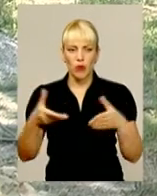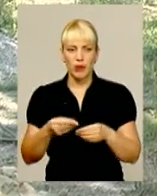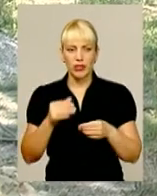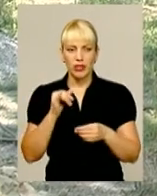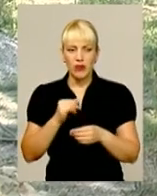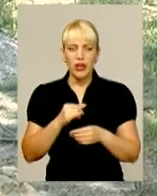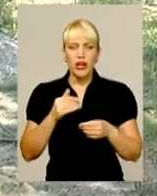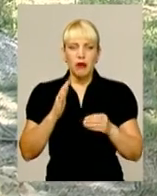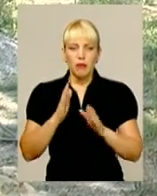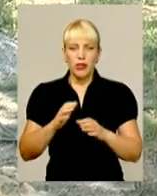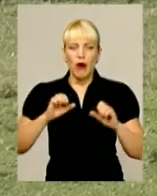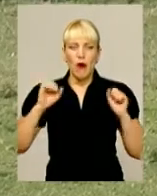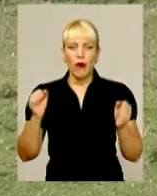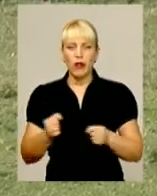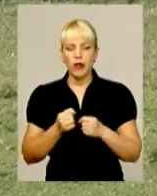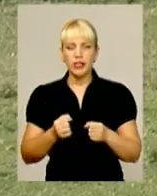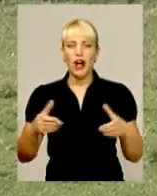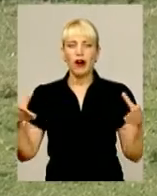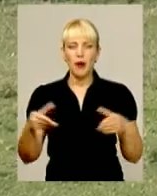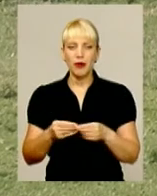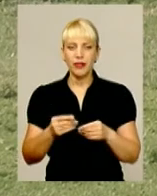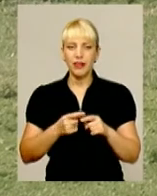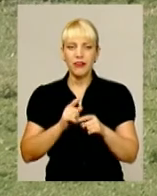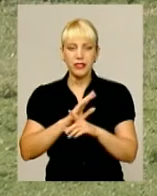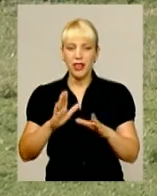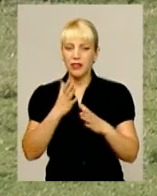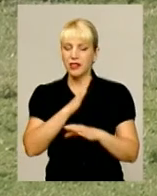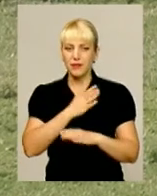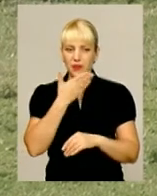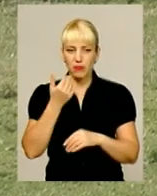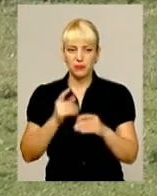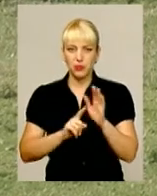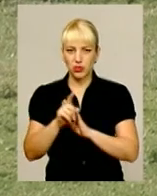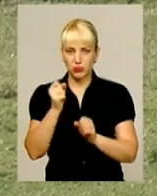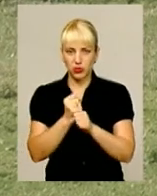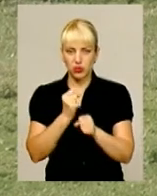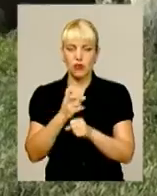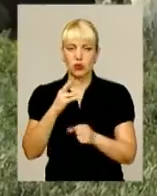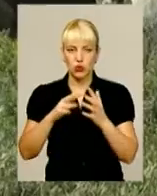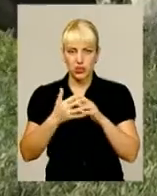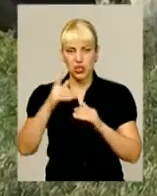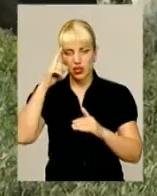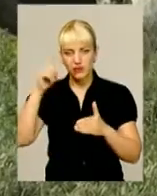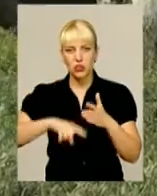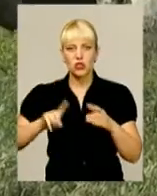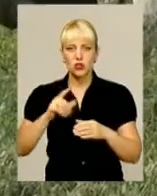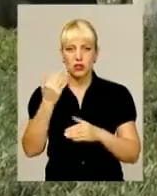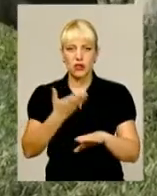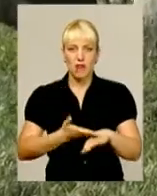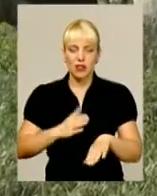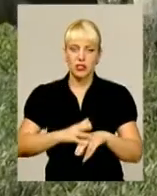вже, і буде воно охолоджене. Кооператив ще не почав працювати, але селяни вже набули віри, що їхня важка праця